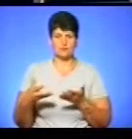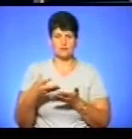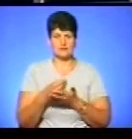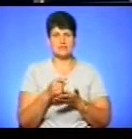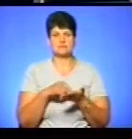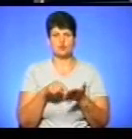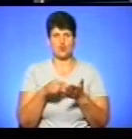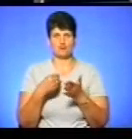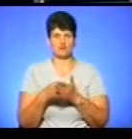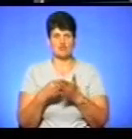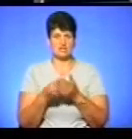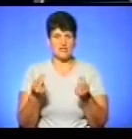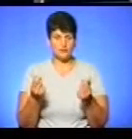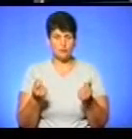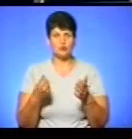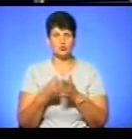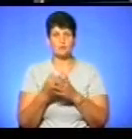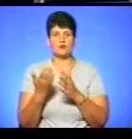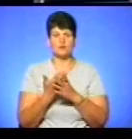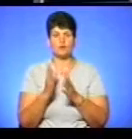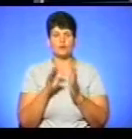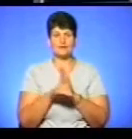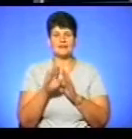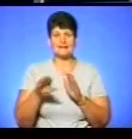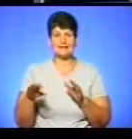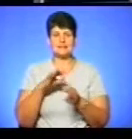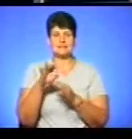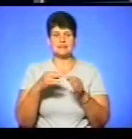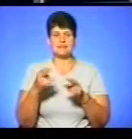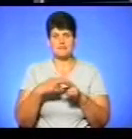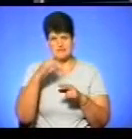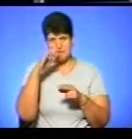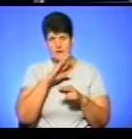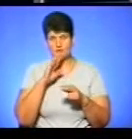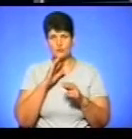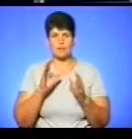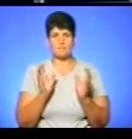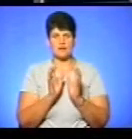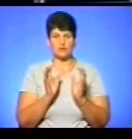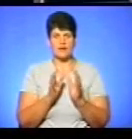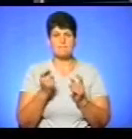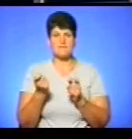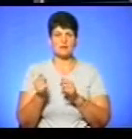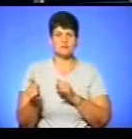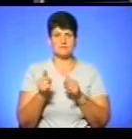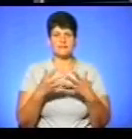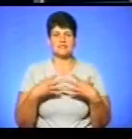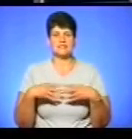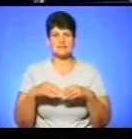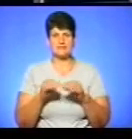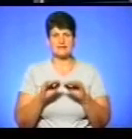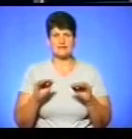з міського бюджету. До пільговиків входитимуть діти-сироти, позбавлені батьківського опікування, діти із малозабезпечених сімей,